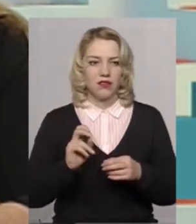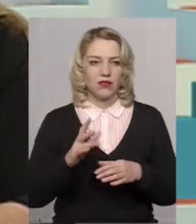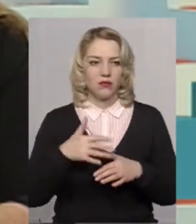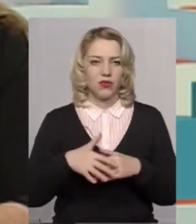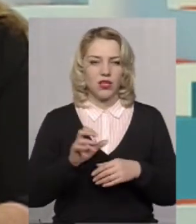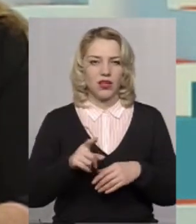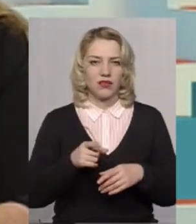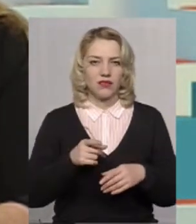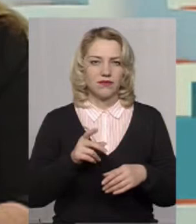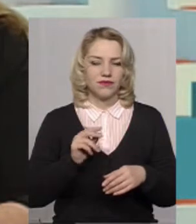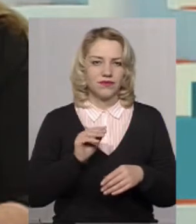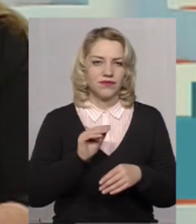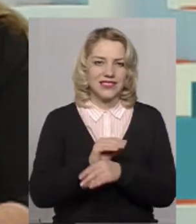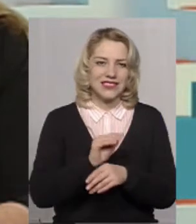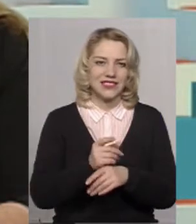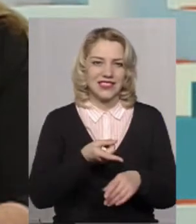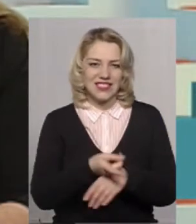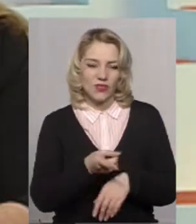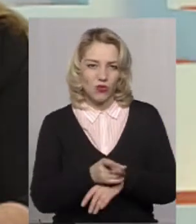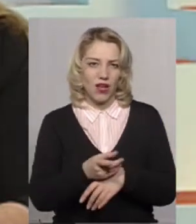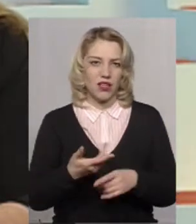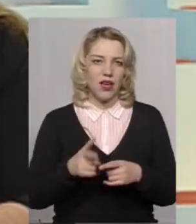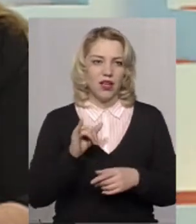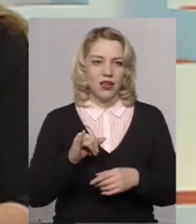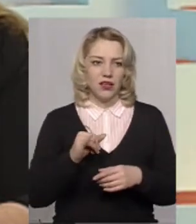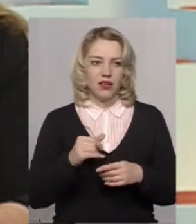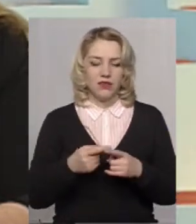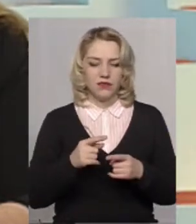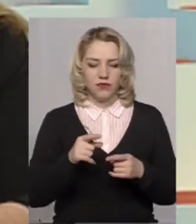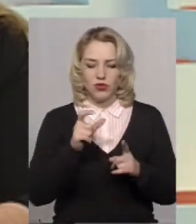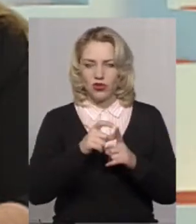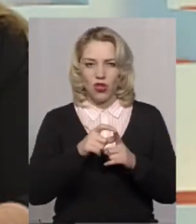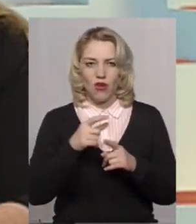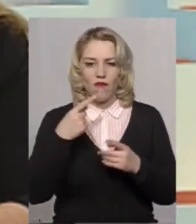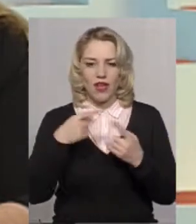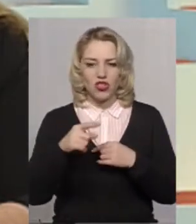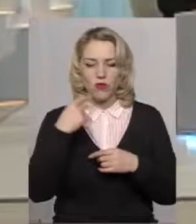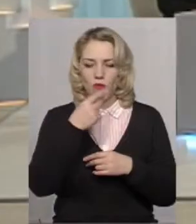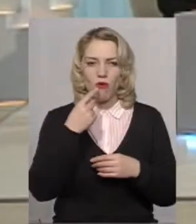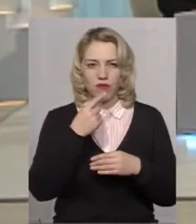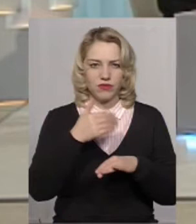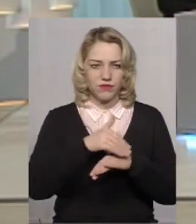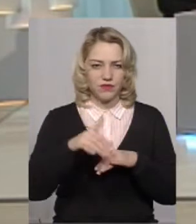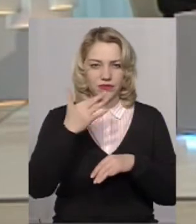було таке поняття як «цькування», оскільки це є слово іншомовного походження, тому, можливо, і виникла така проблема.